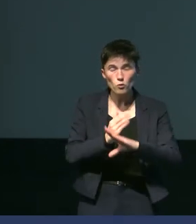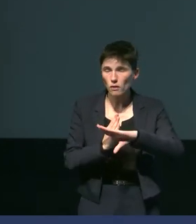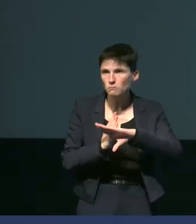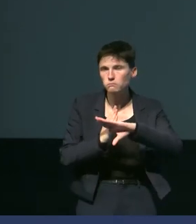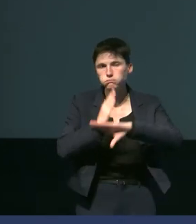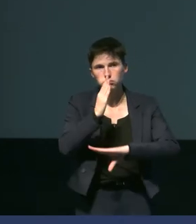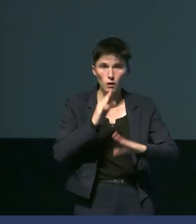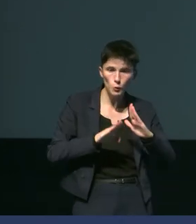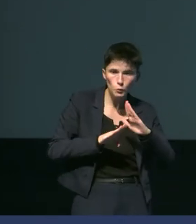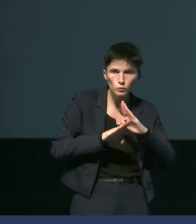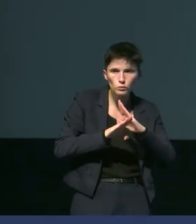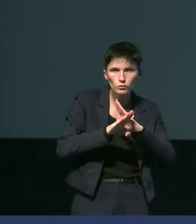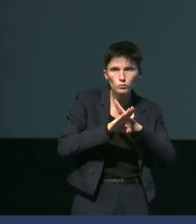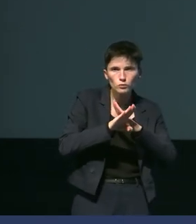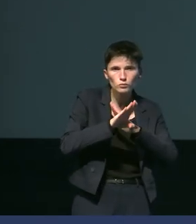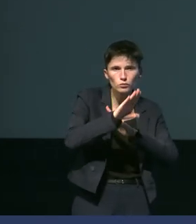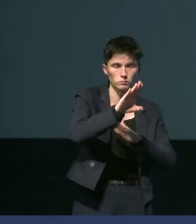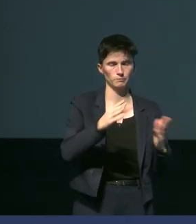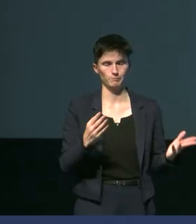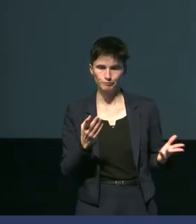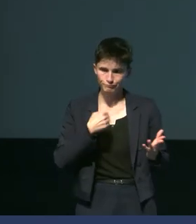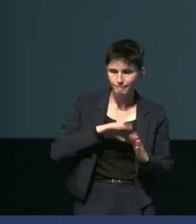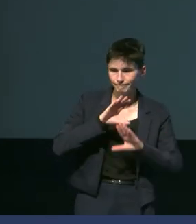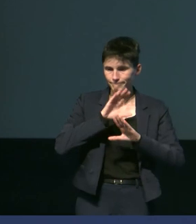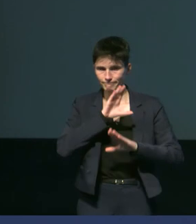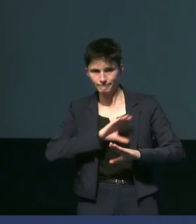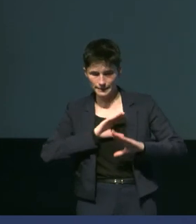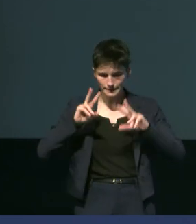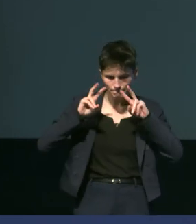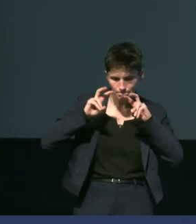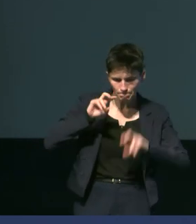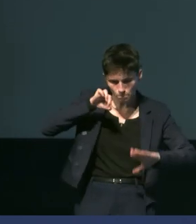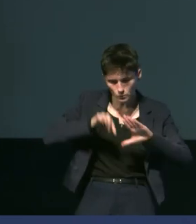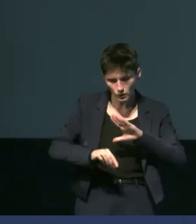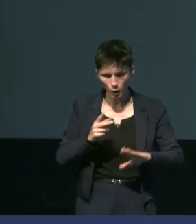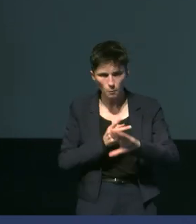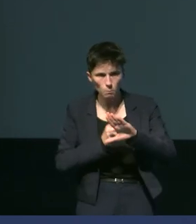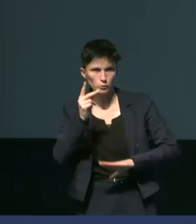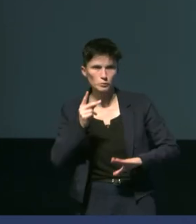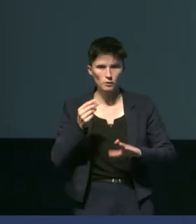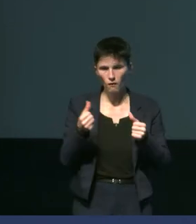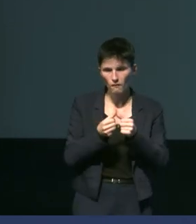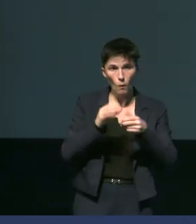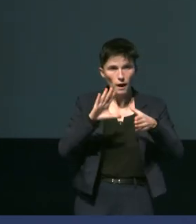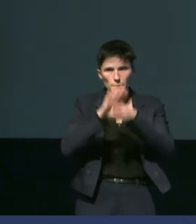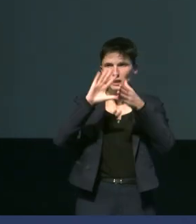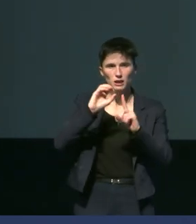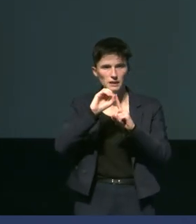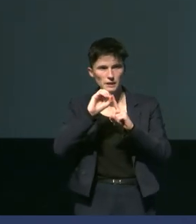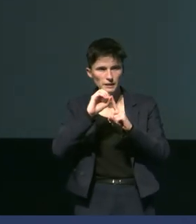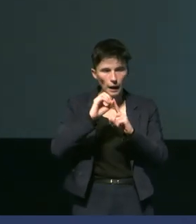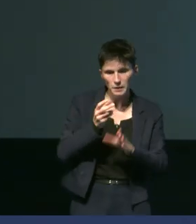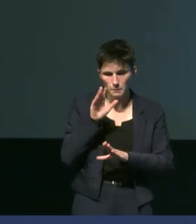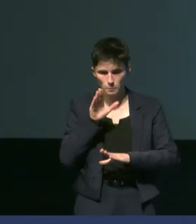température élevée stable. On a voulu aller un petit peu plus loin et on a utilisé pour ça l'imagerie thermique pour aller étudier les